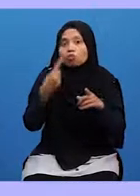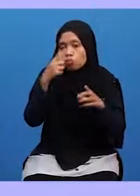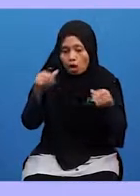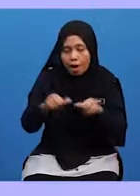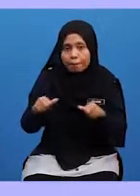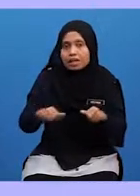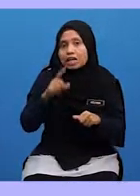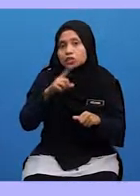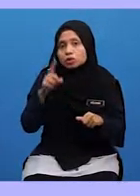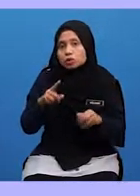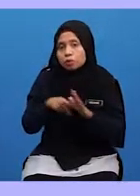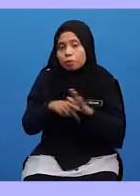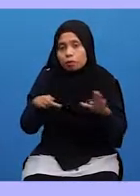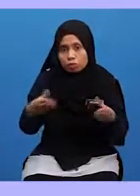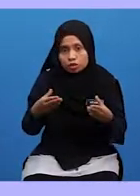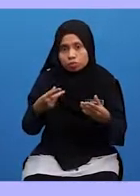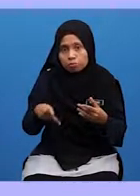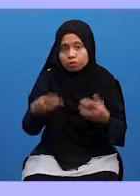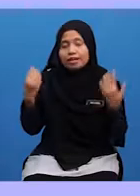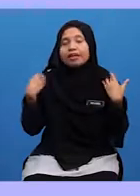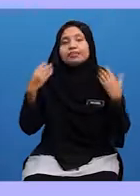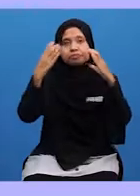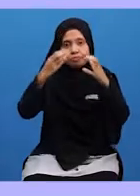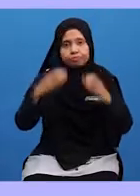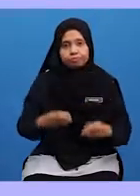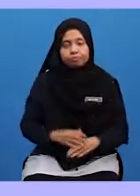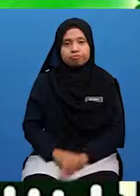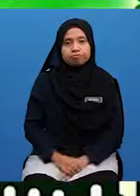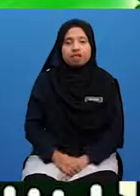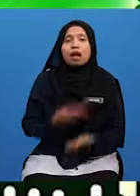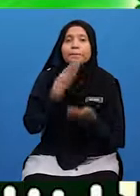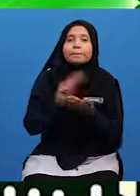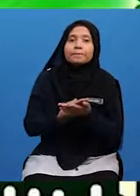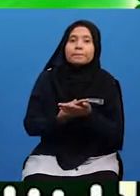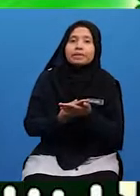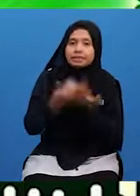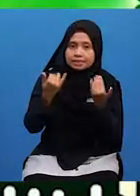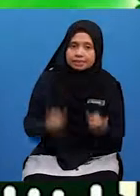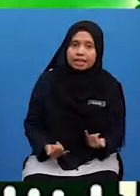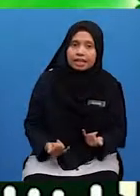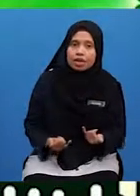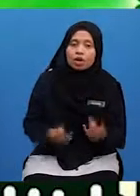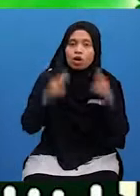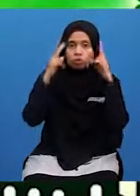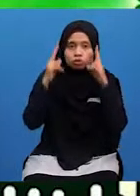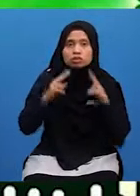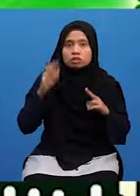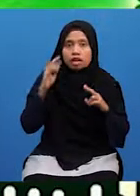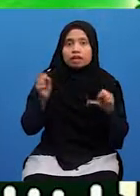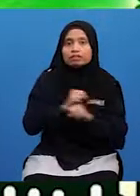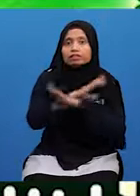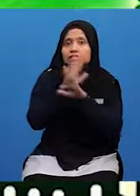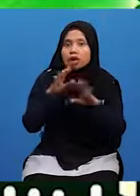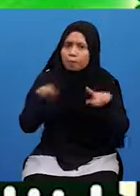Mengamalkan Sesuatu Perbuatan Juga Ada Caranya Baiklah Sekarang Ustazah Akan